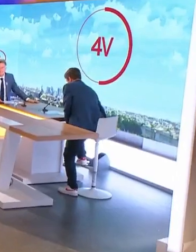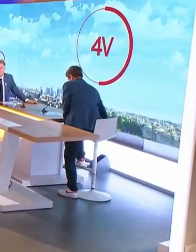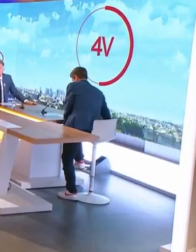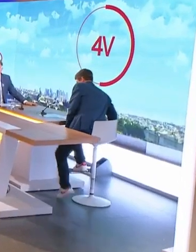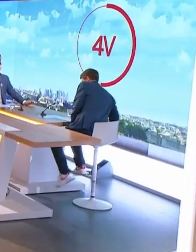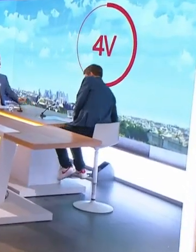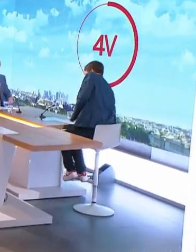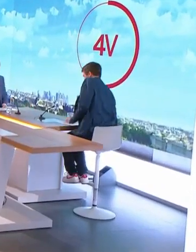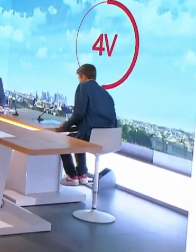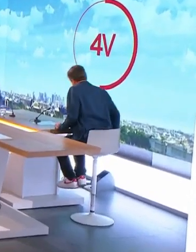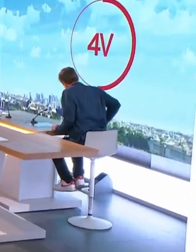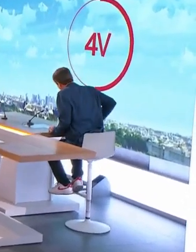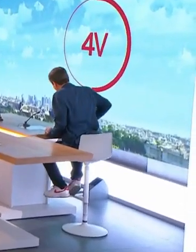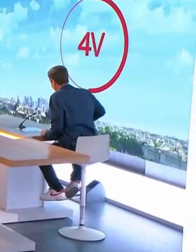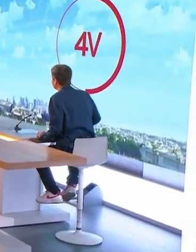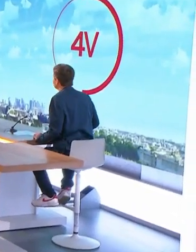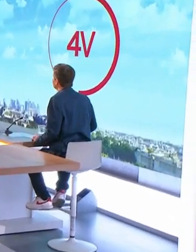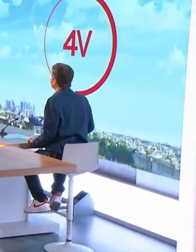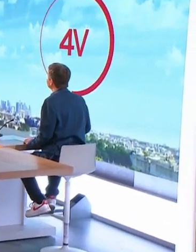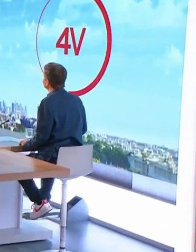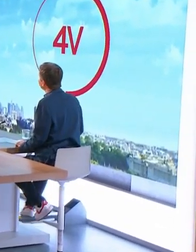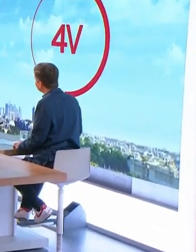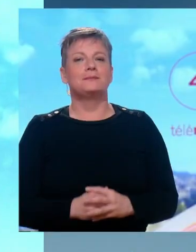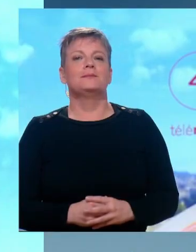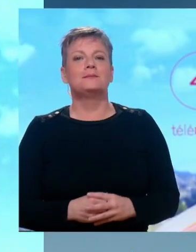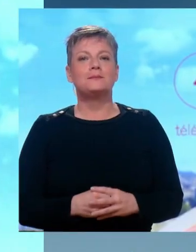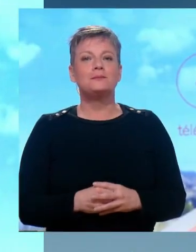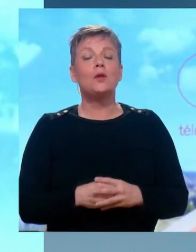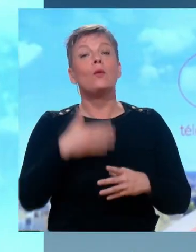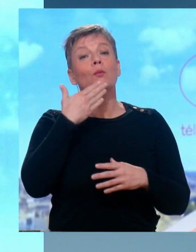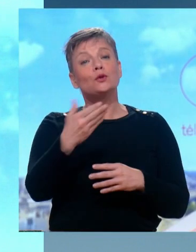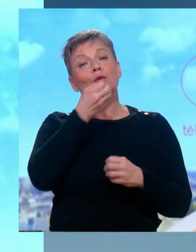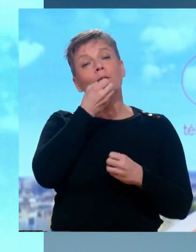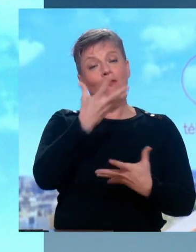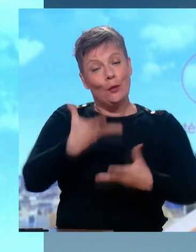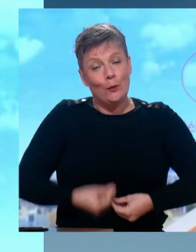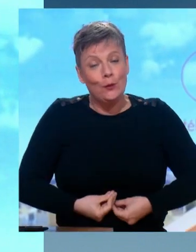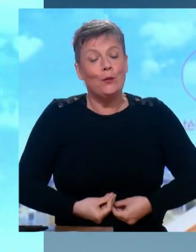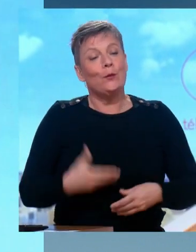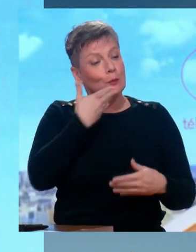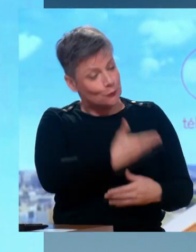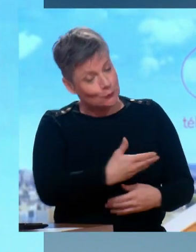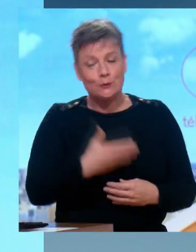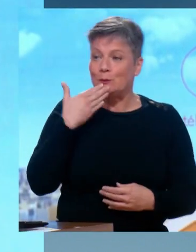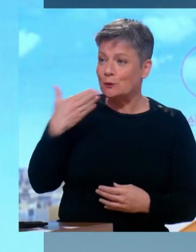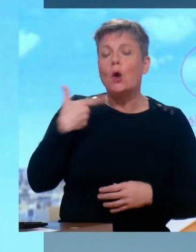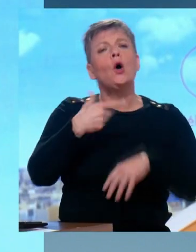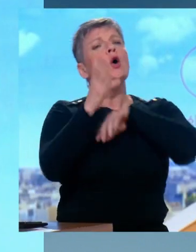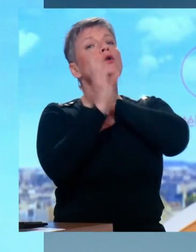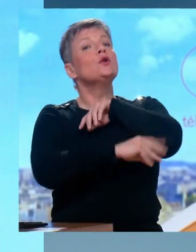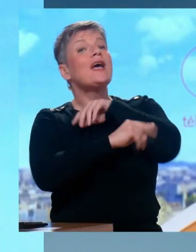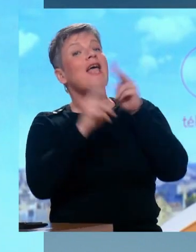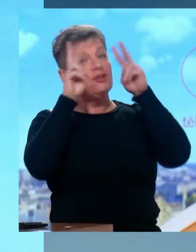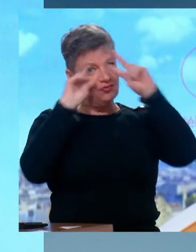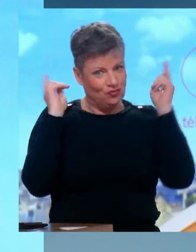– Il n'aime pas qu'on dise le patron. Bonjour et bienvenue. – Bonjour Thomas Soto. Secrétaire général, on va dire. Vous êtes